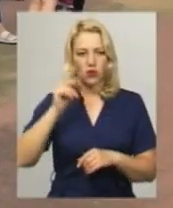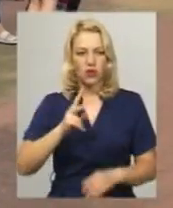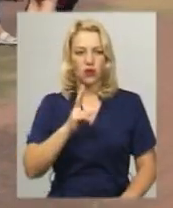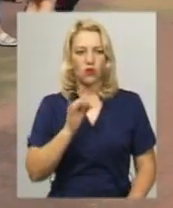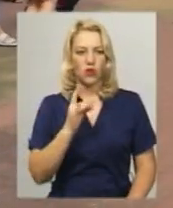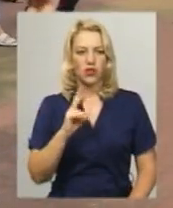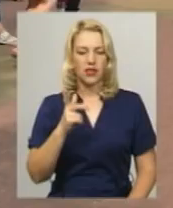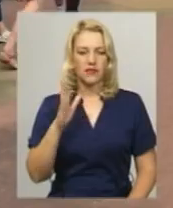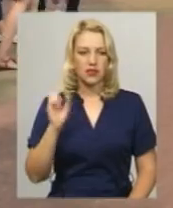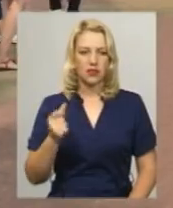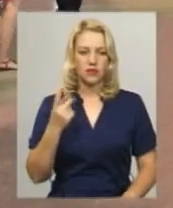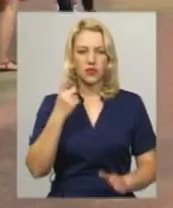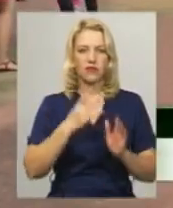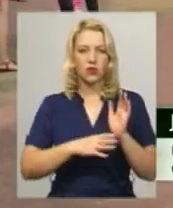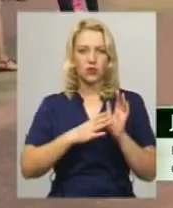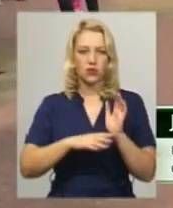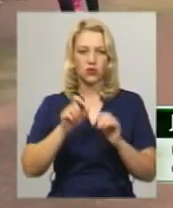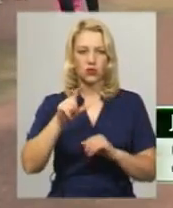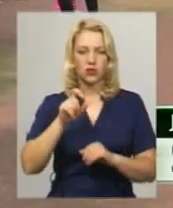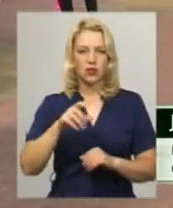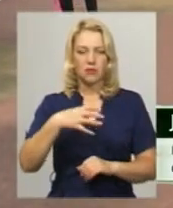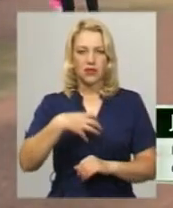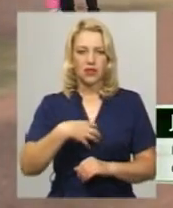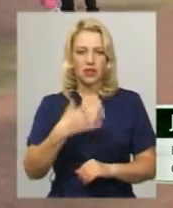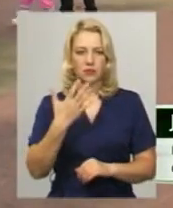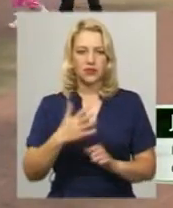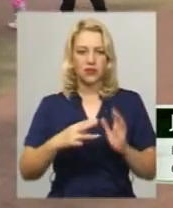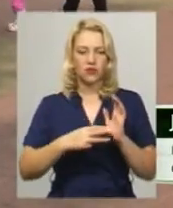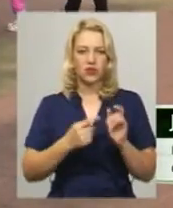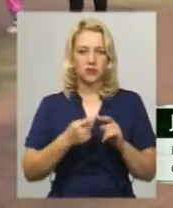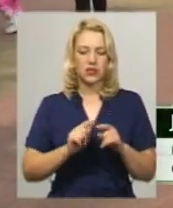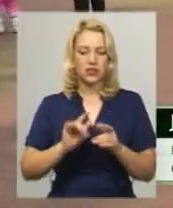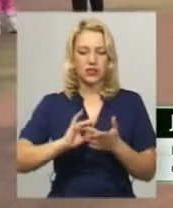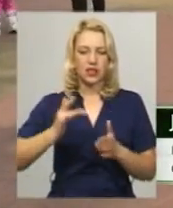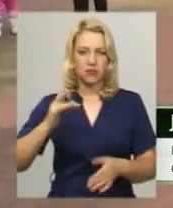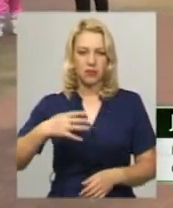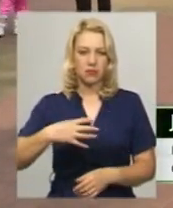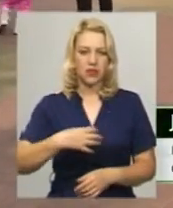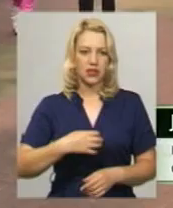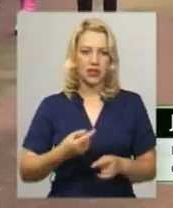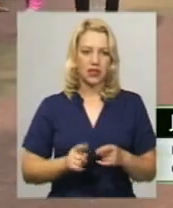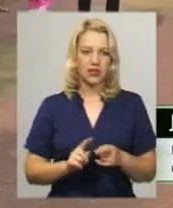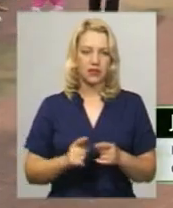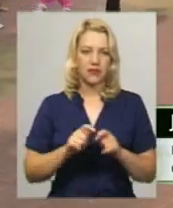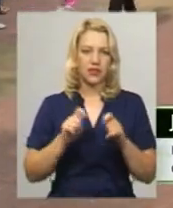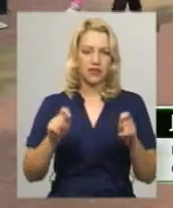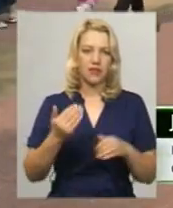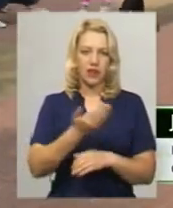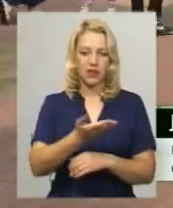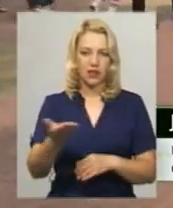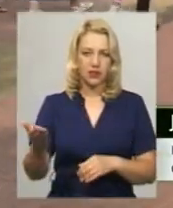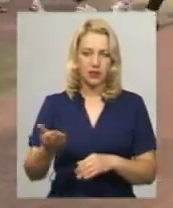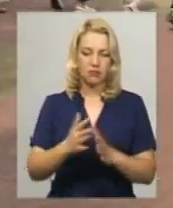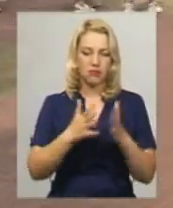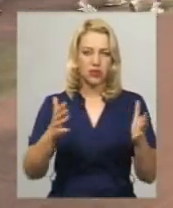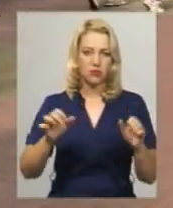Корнієцька. З них 90 золоті медалі і 58 – це срібні медалі. Пільги – це відкриває їм більше можливостей